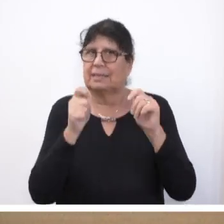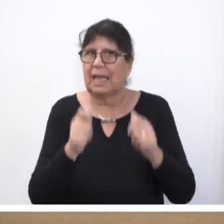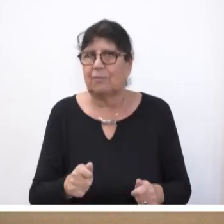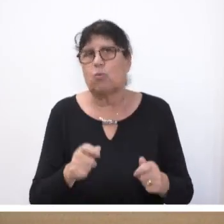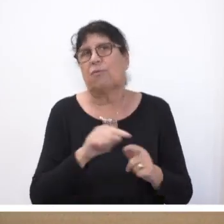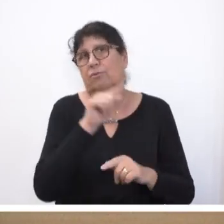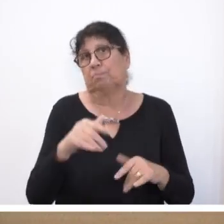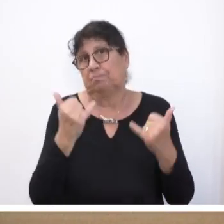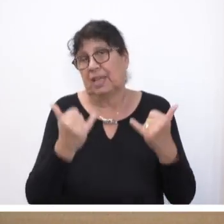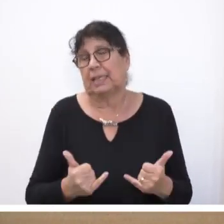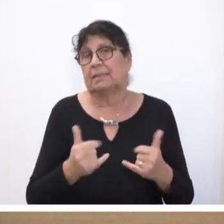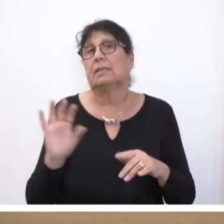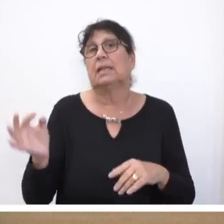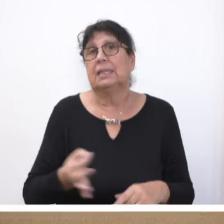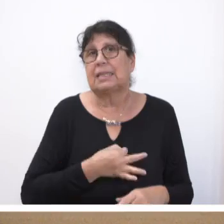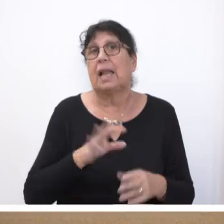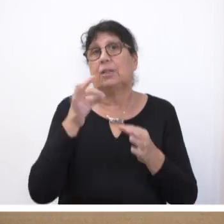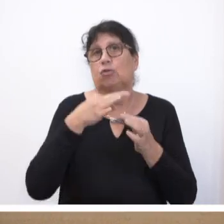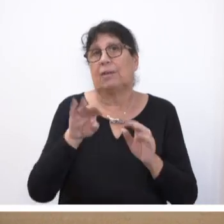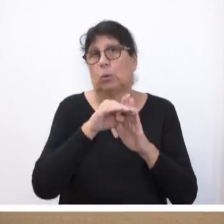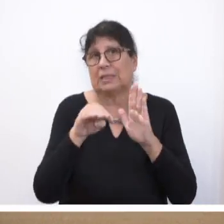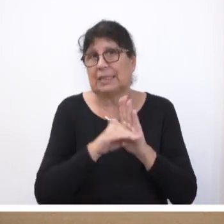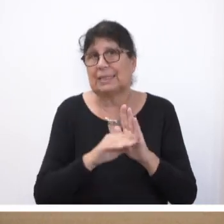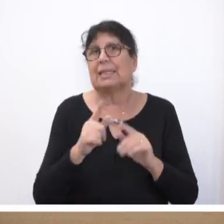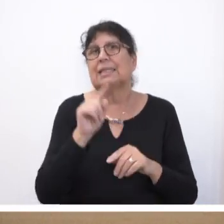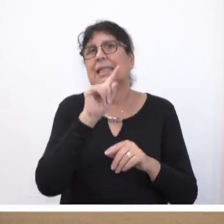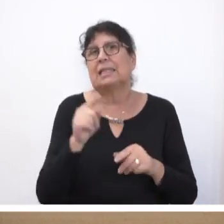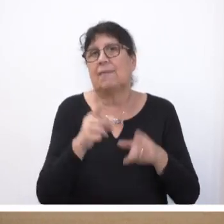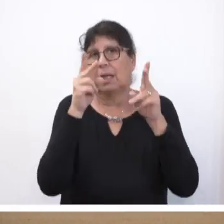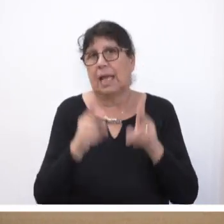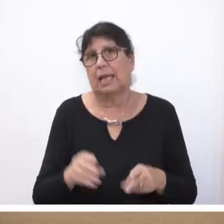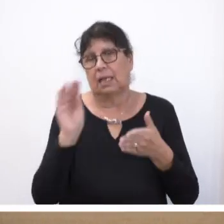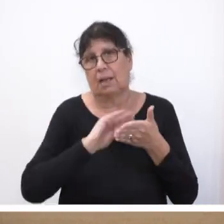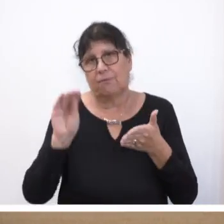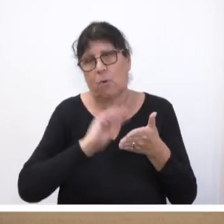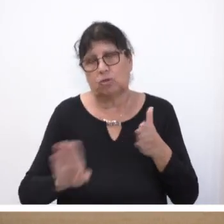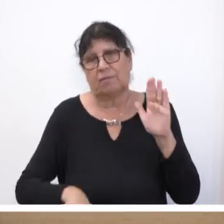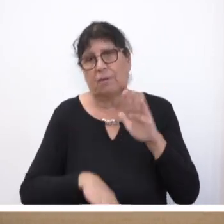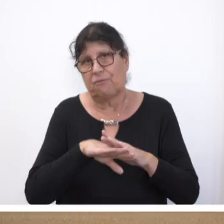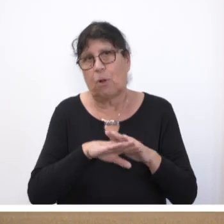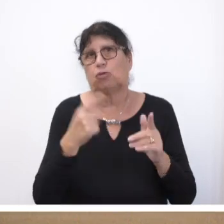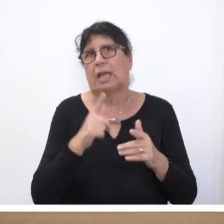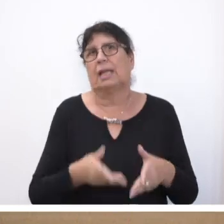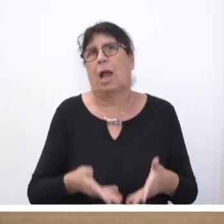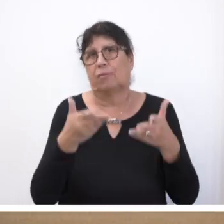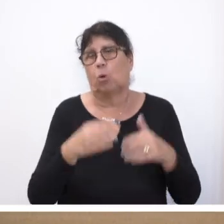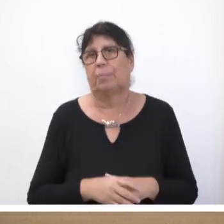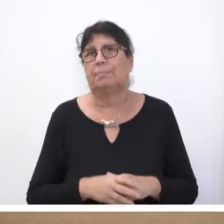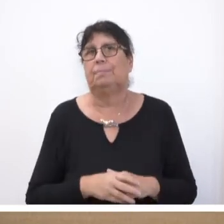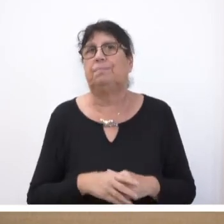bislang im saarländischen Stiftungsgesetz enthaltenen zivilrechtlichen Vorschriften vollständig aufgehoben.